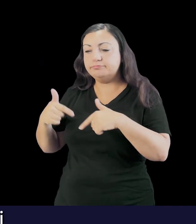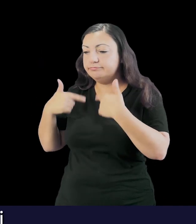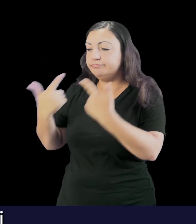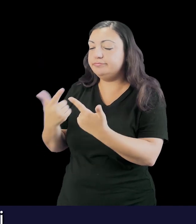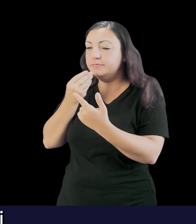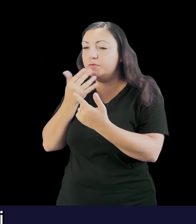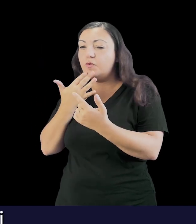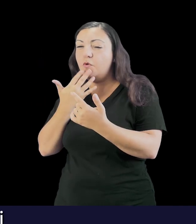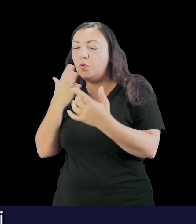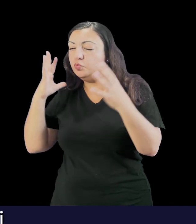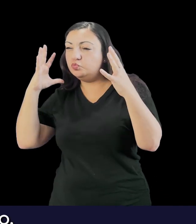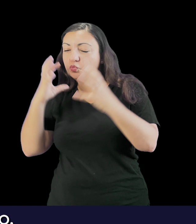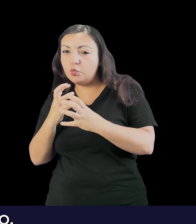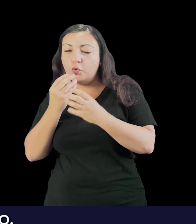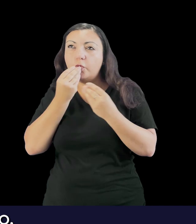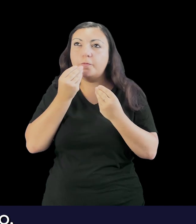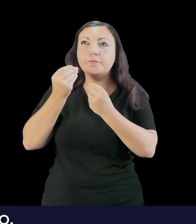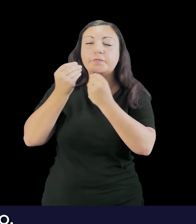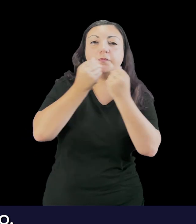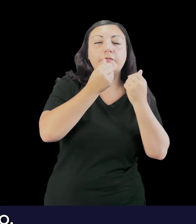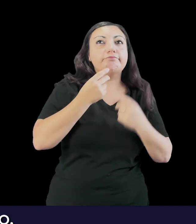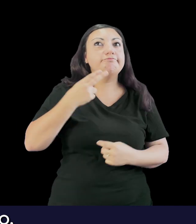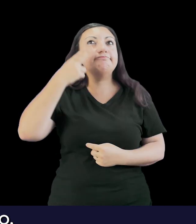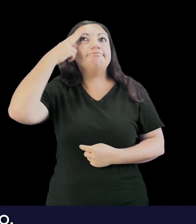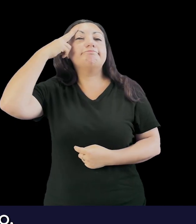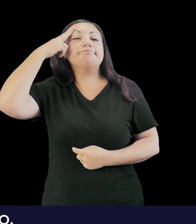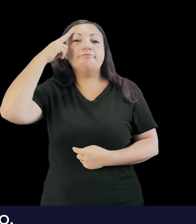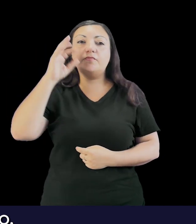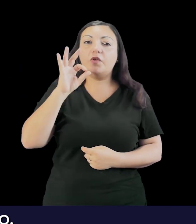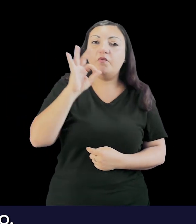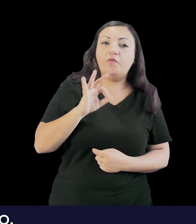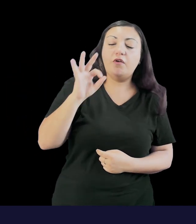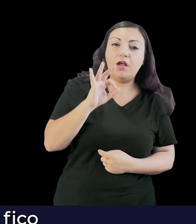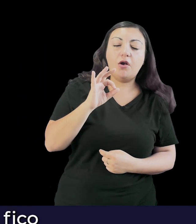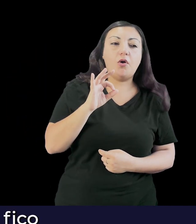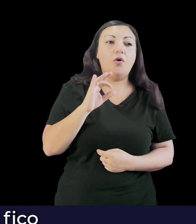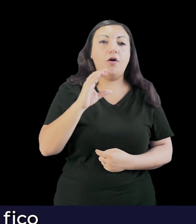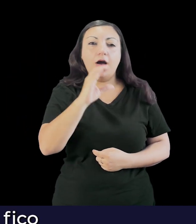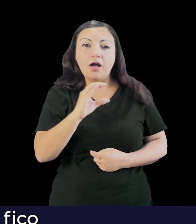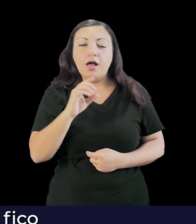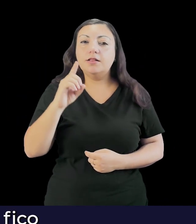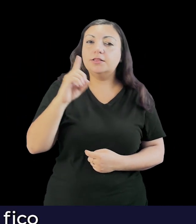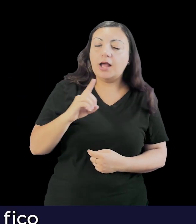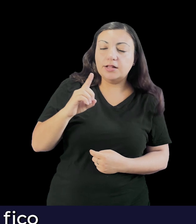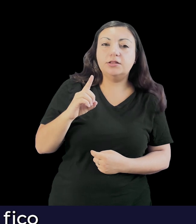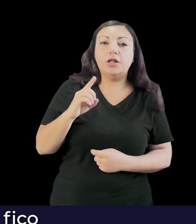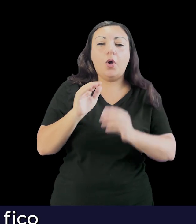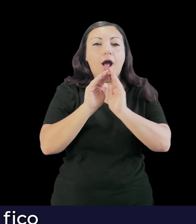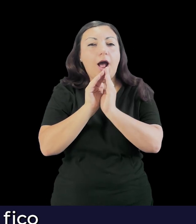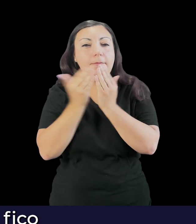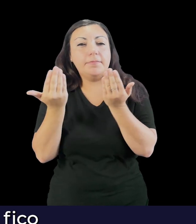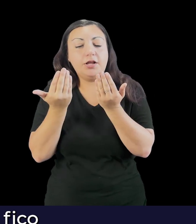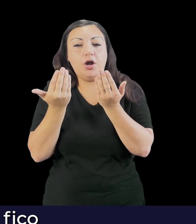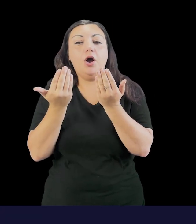queste condizioni climatiche particolari e per questo che è così scuro, particolare e c'ha queste note che non solo ricordano il fico, il carrube, il